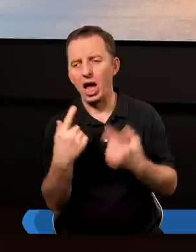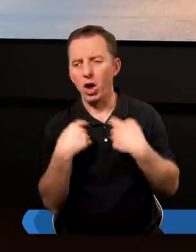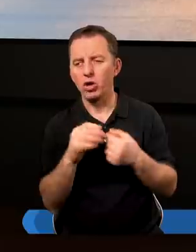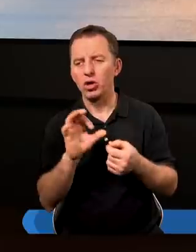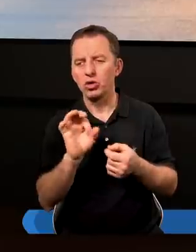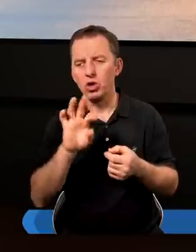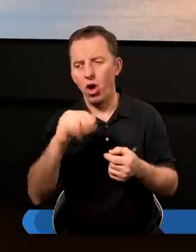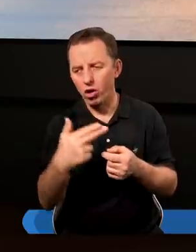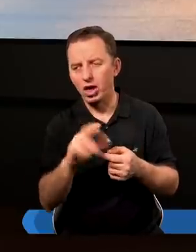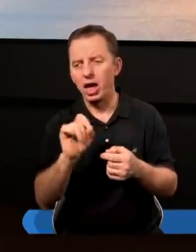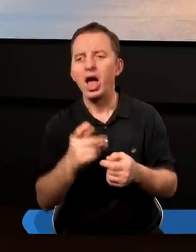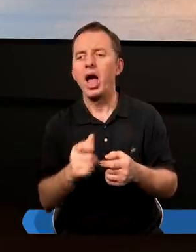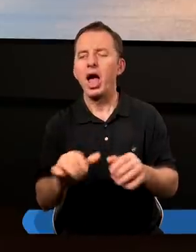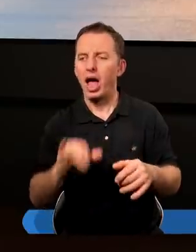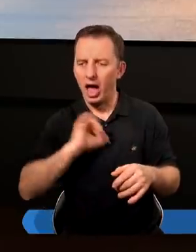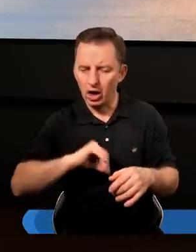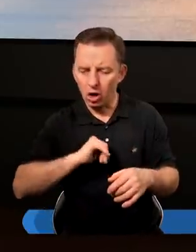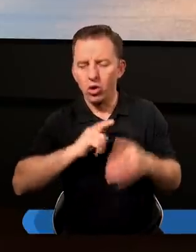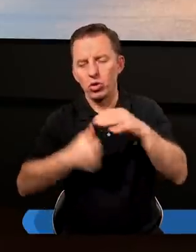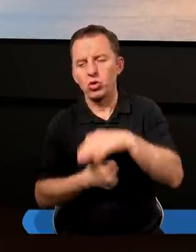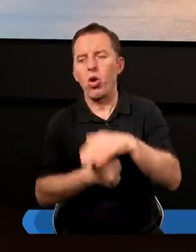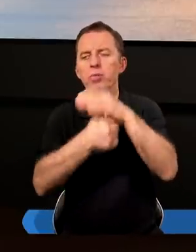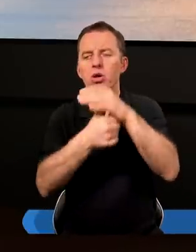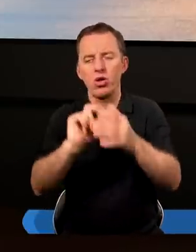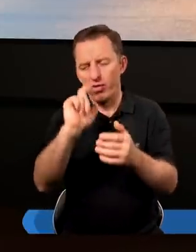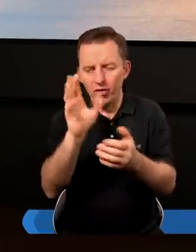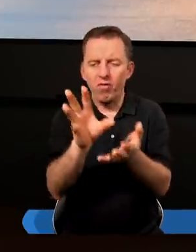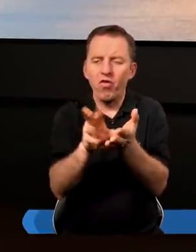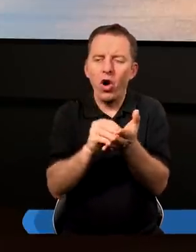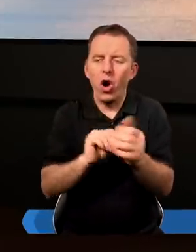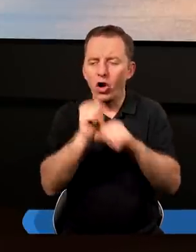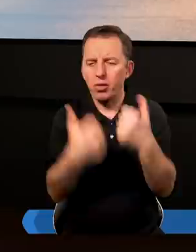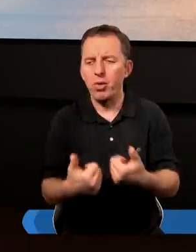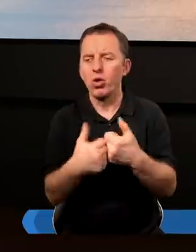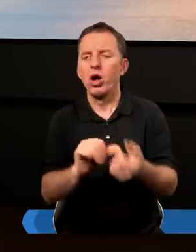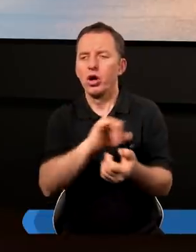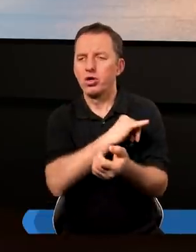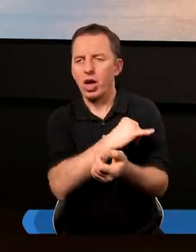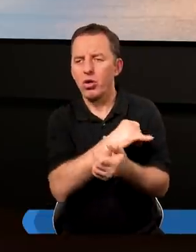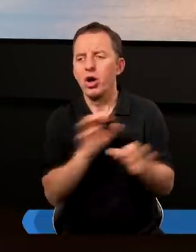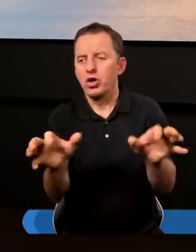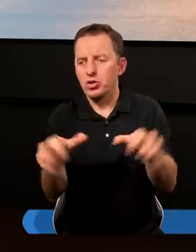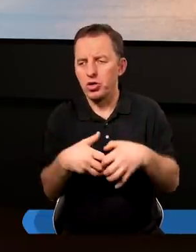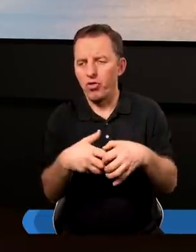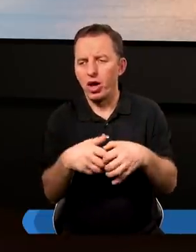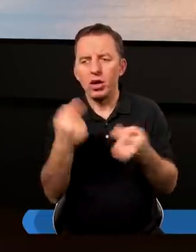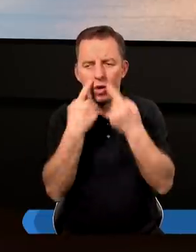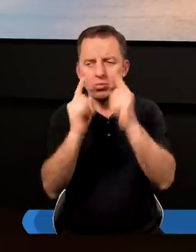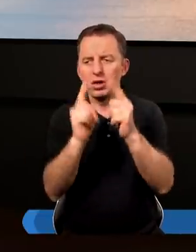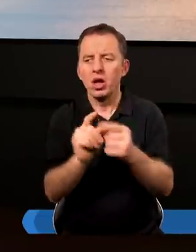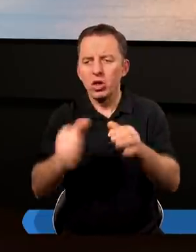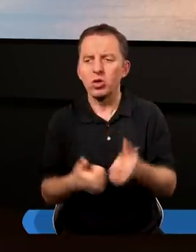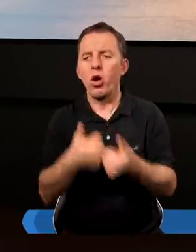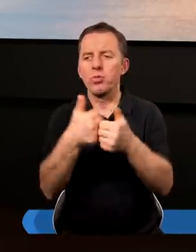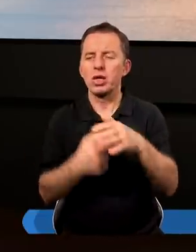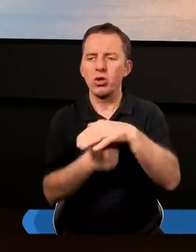powiedział, że egoizm jest dominującą formą grzechu, a chciwość można postrzegać